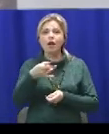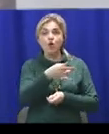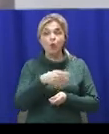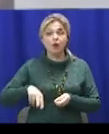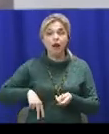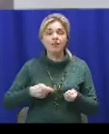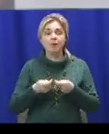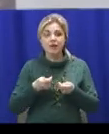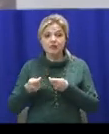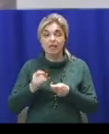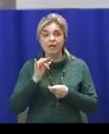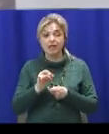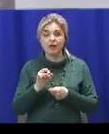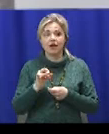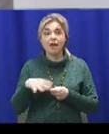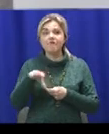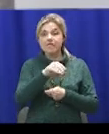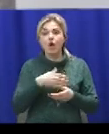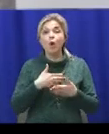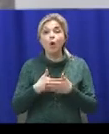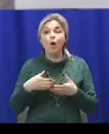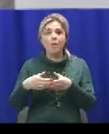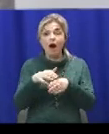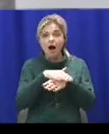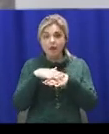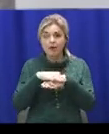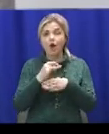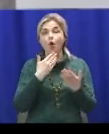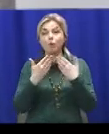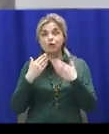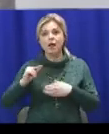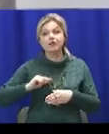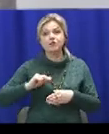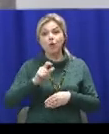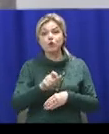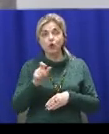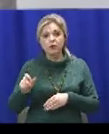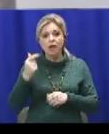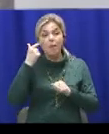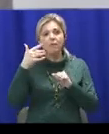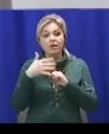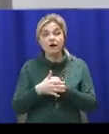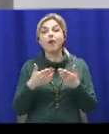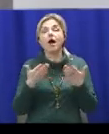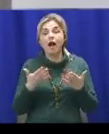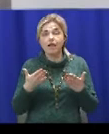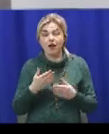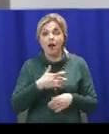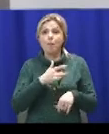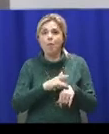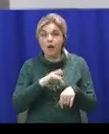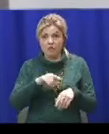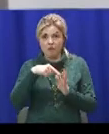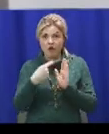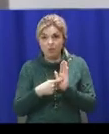відповідно, спілкуватися з громадою, спілкуватися з співробітниками, розуміти, наболівші питання, для того, щоб